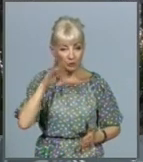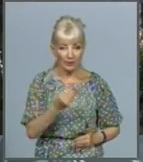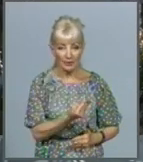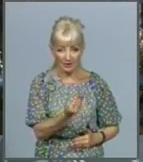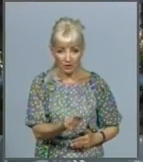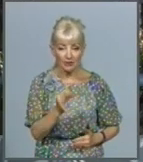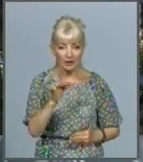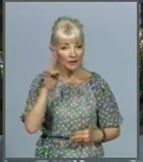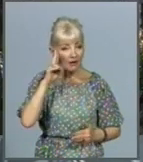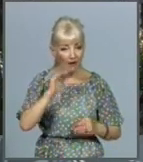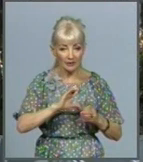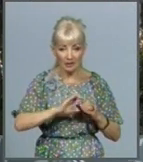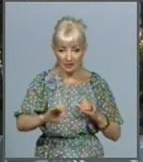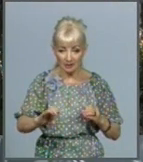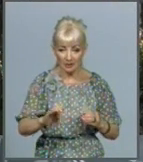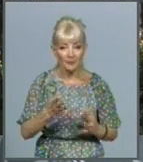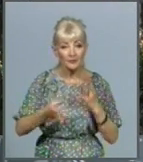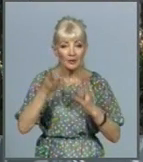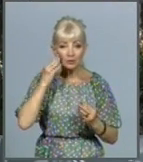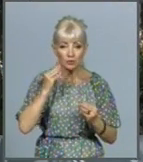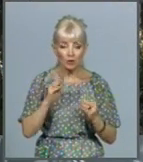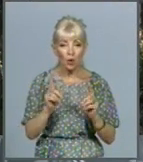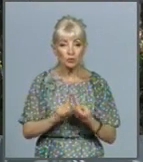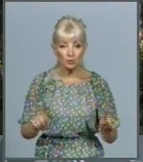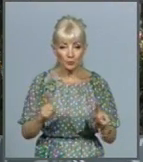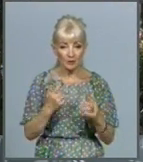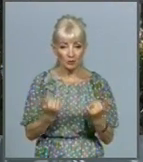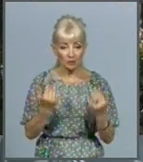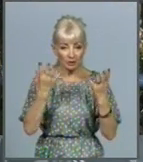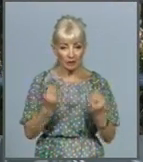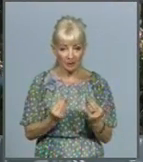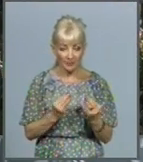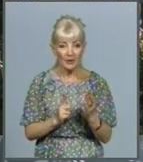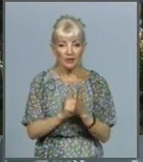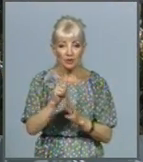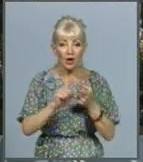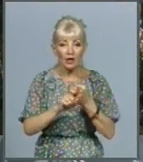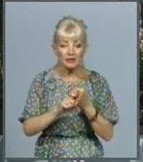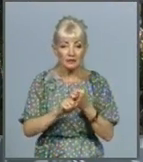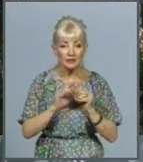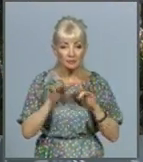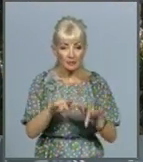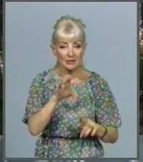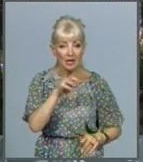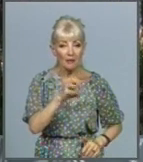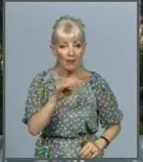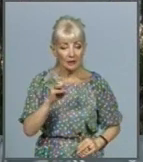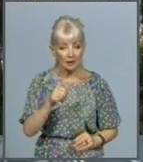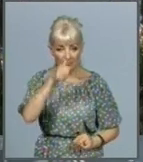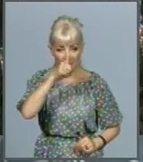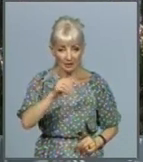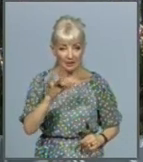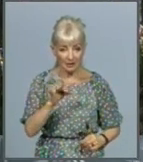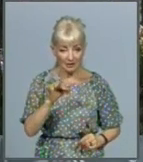Враховуючи особливості сьогодення, введення карантинних заходів з березня місяця та з метою запобігання